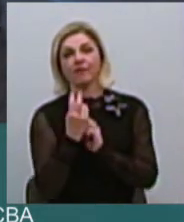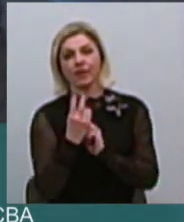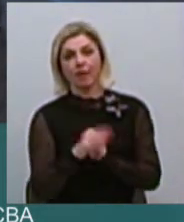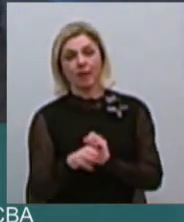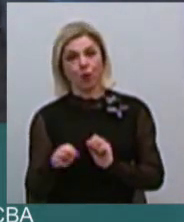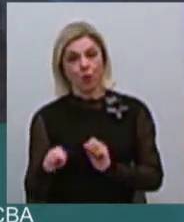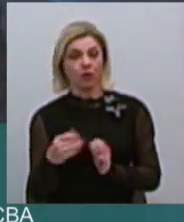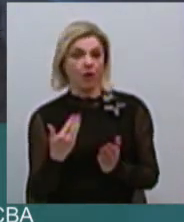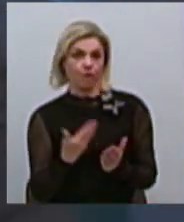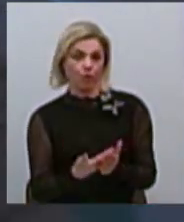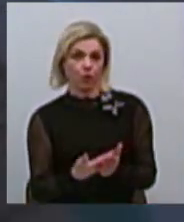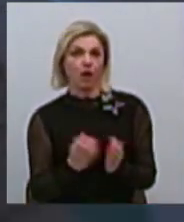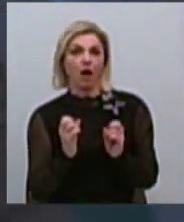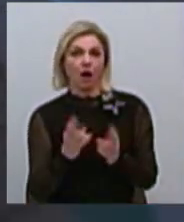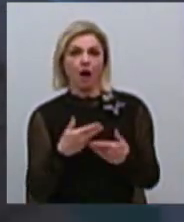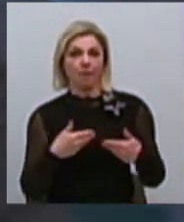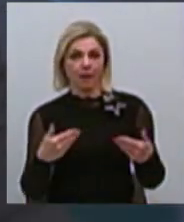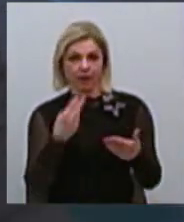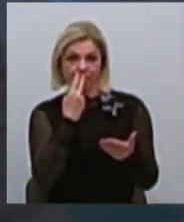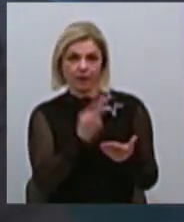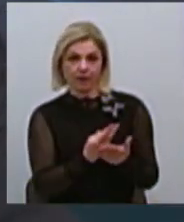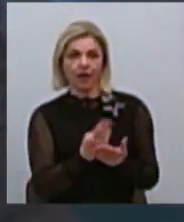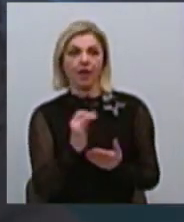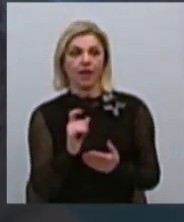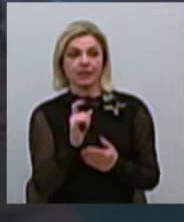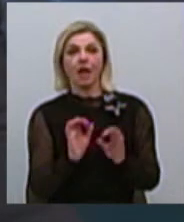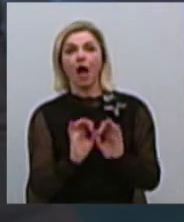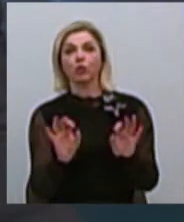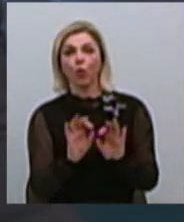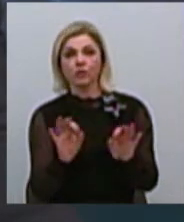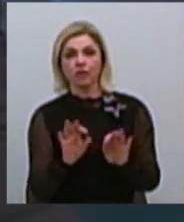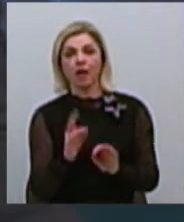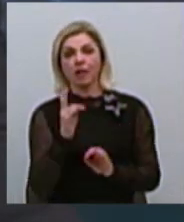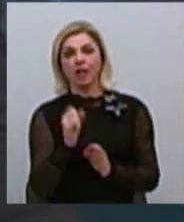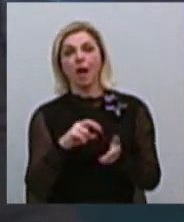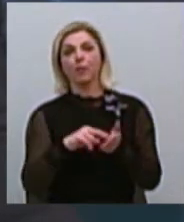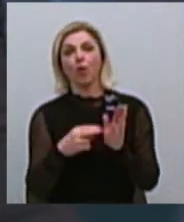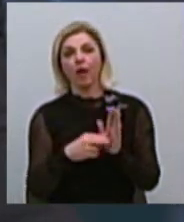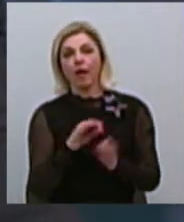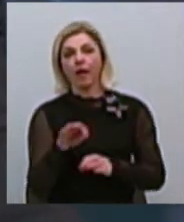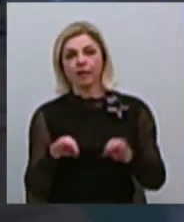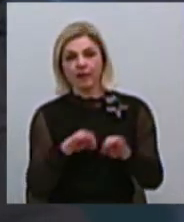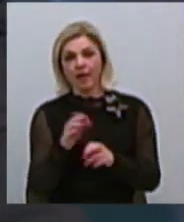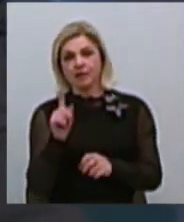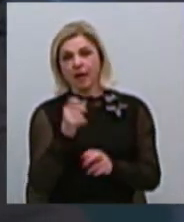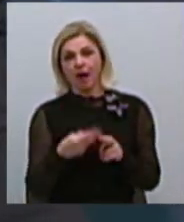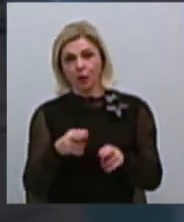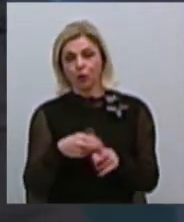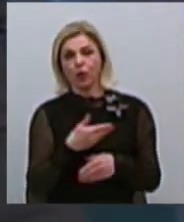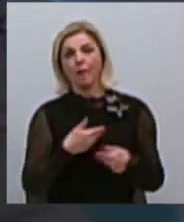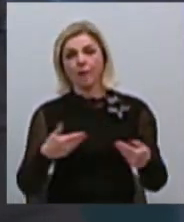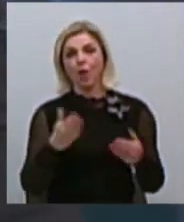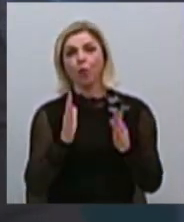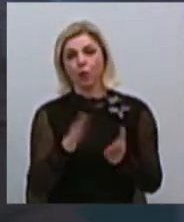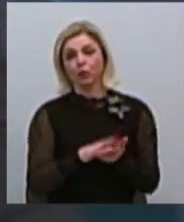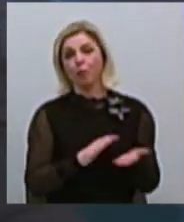і, як ми з вами бачили з анонсу, на проєкті, які будуть